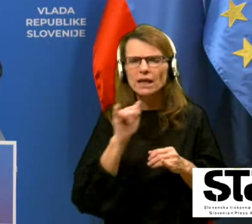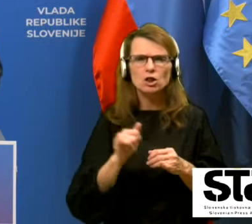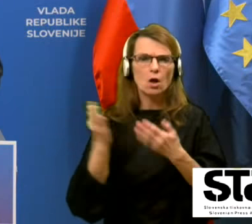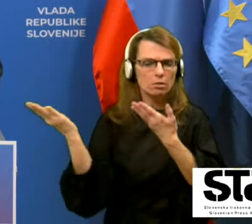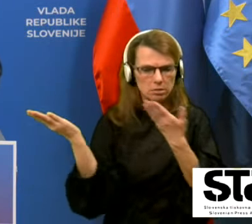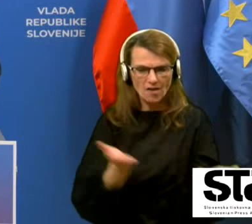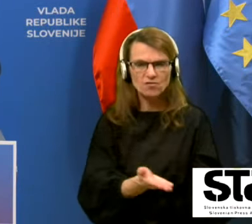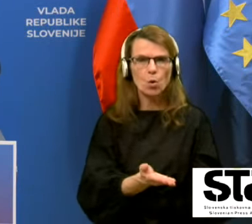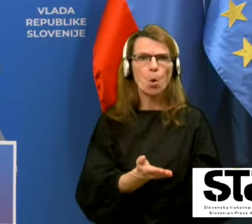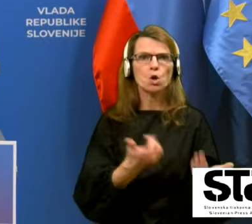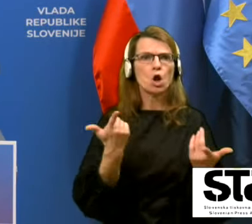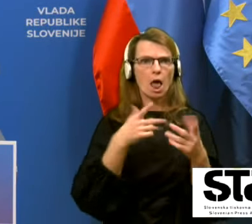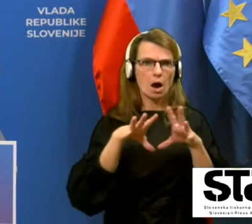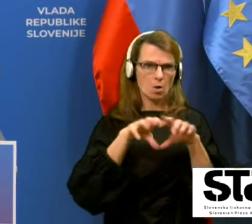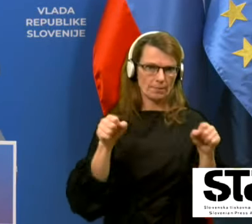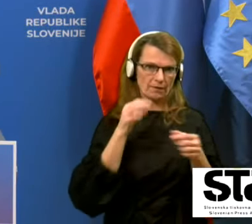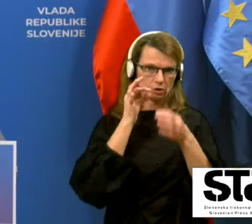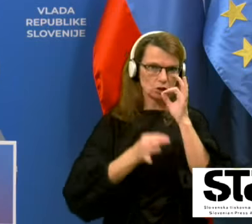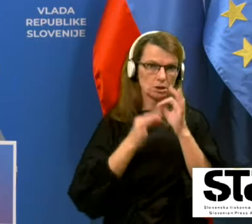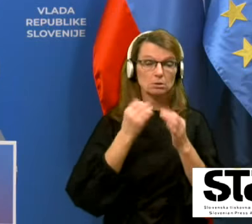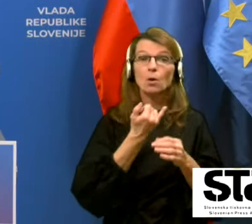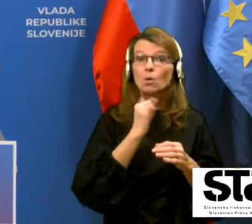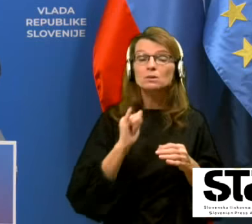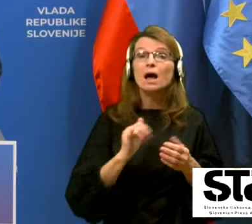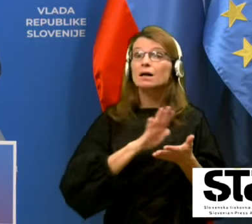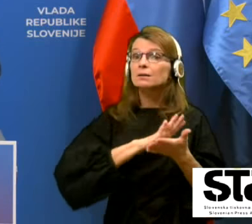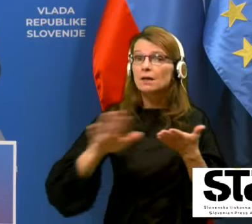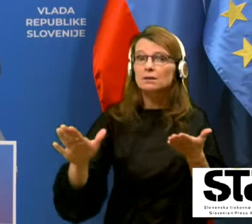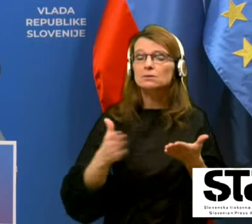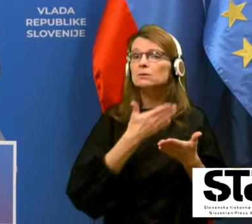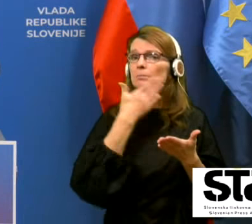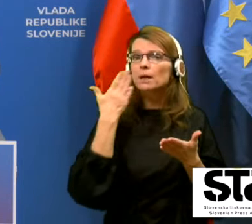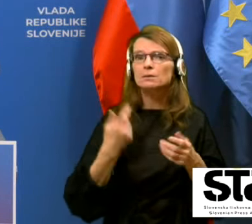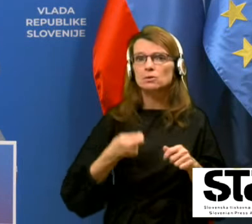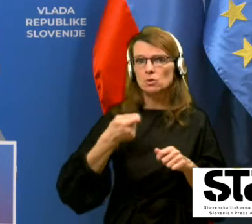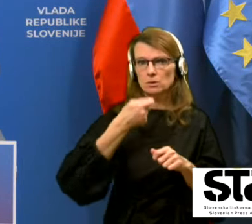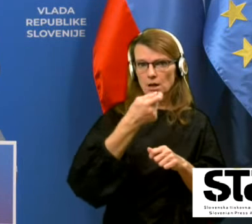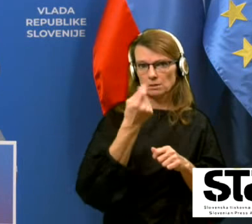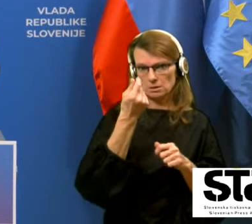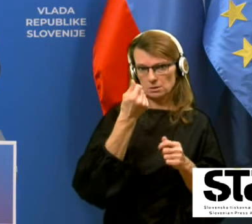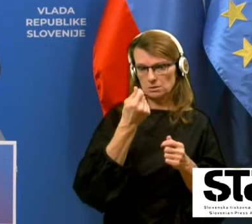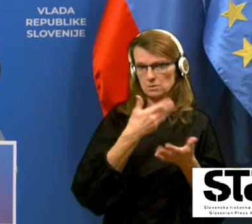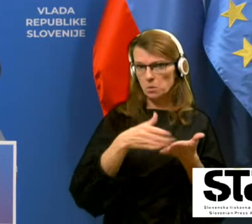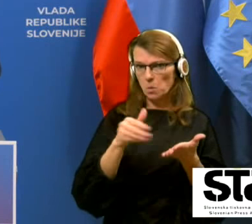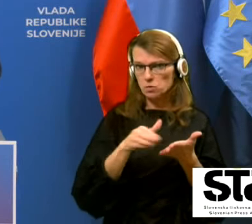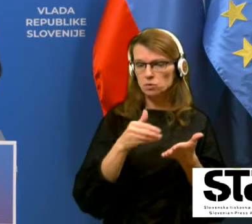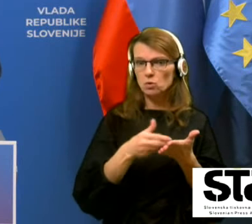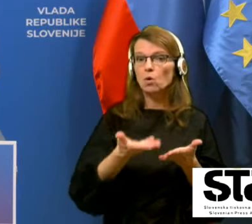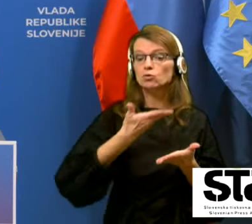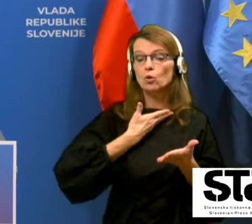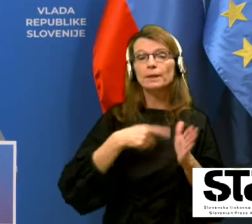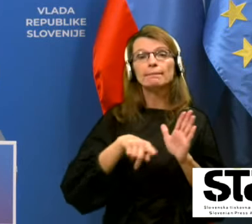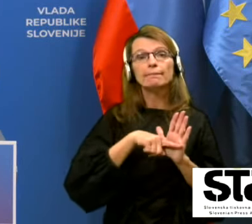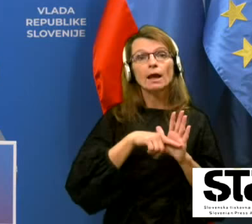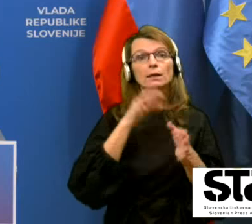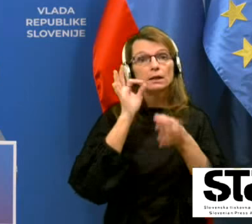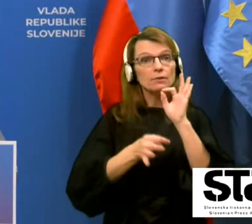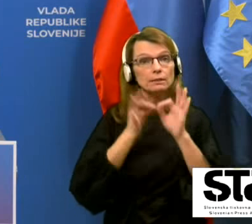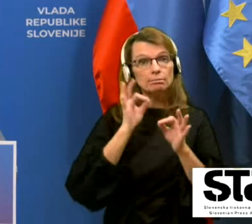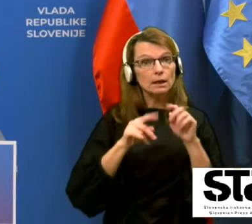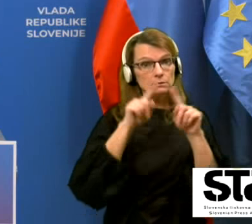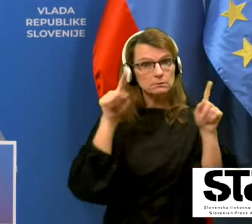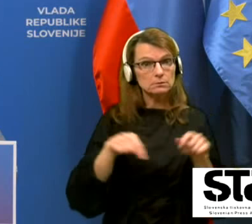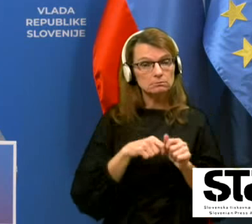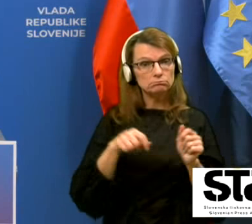potem ima vsakdo lahko za ston, brez dodatnih stroškov, negativen test za popotnico, da se odloča,